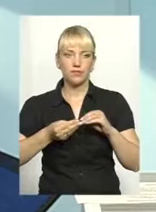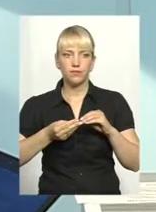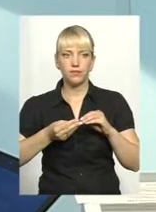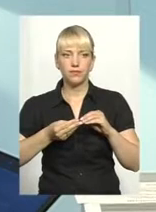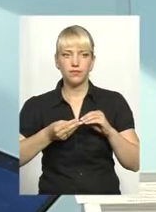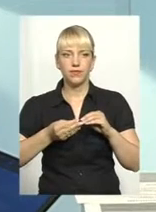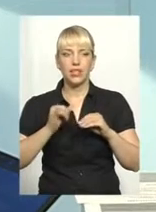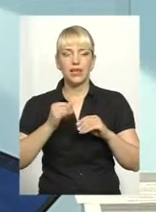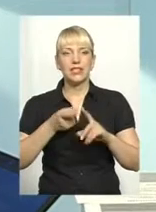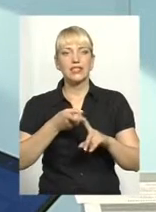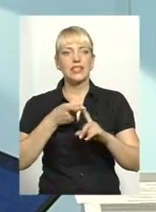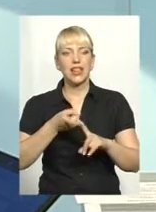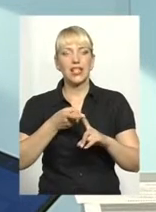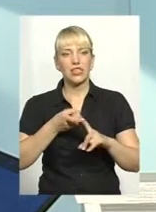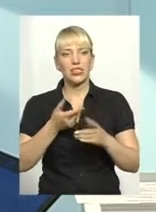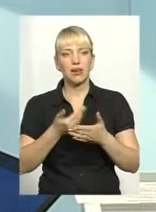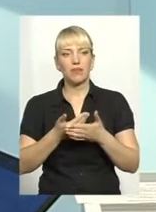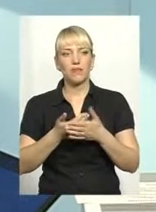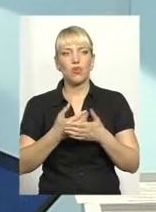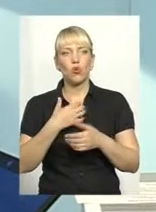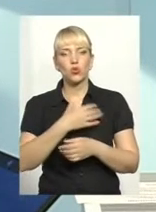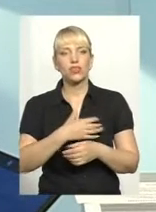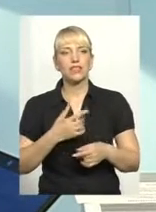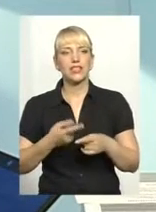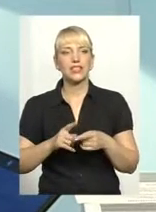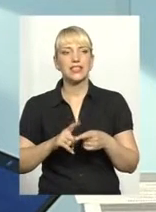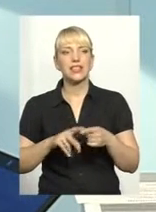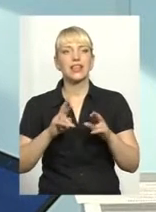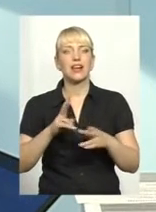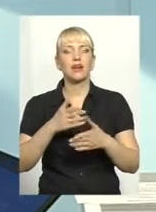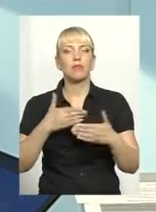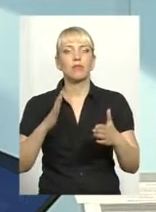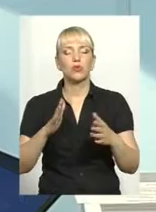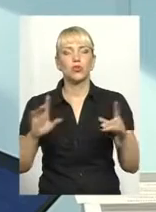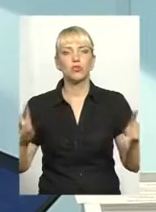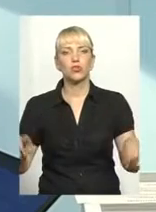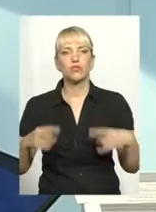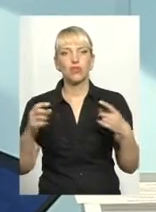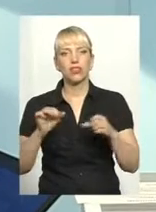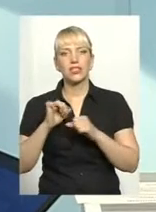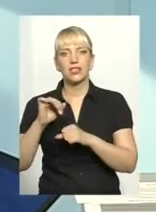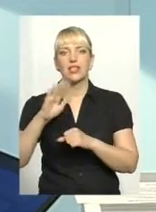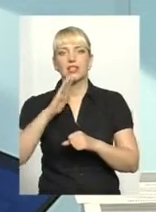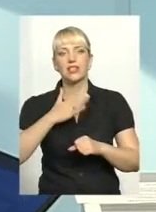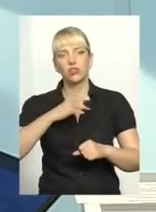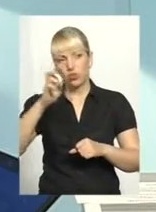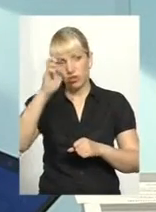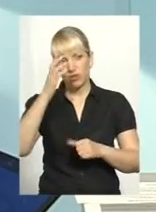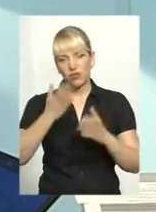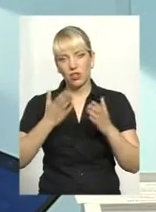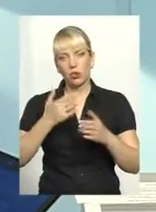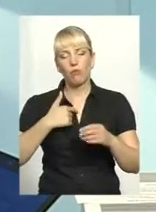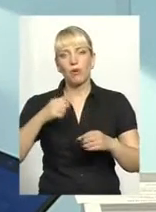Ну, і залежить, напевно, основне, це, як ми будемо створювати захист нашої держави. Тобто, якщо ми